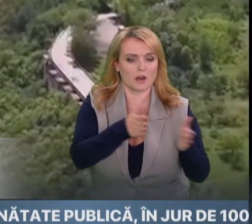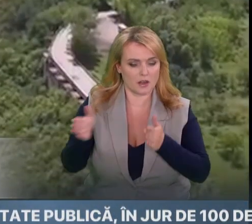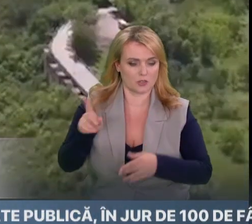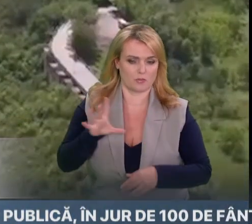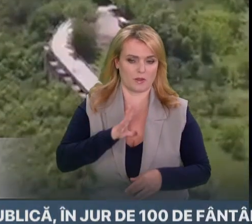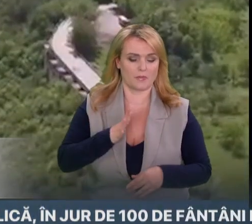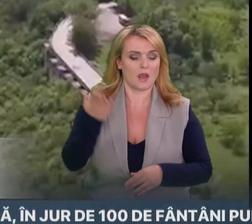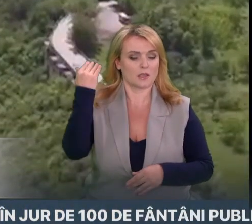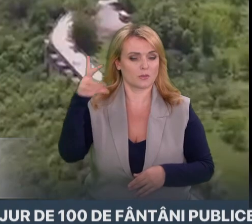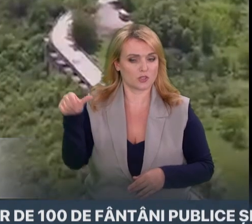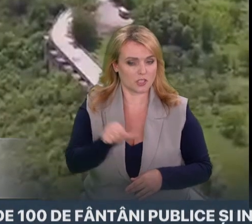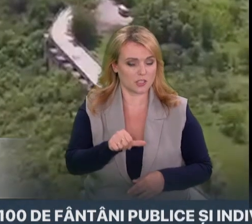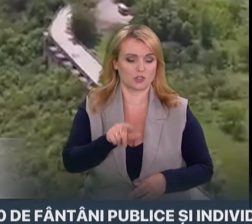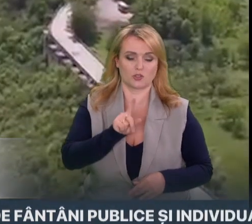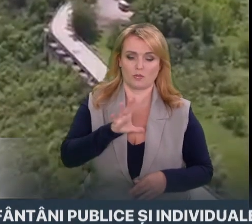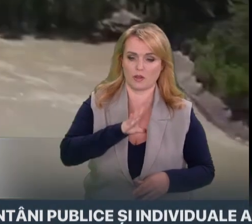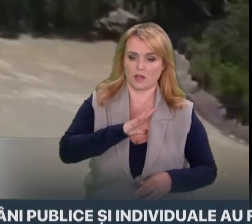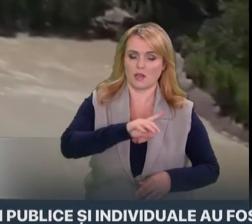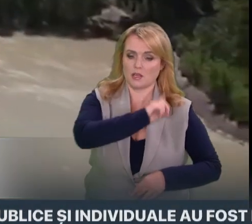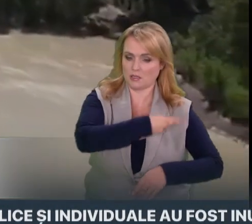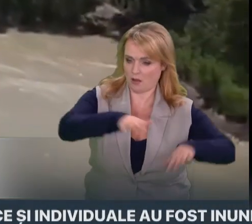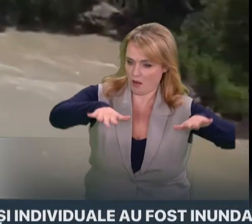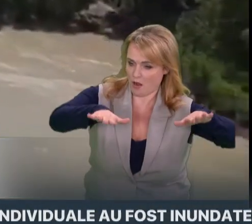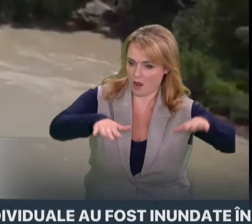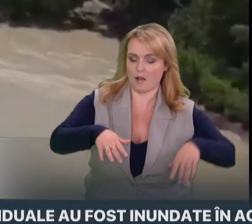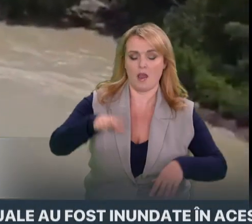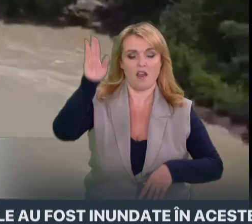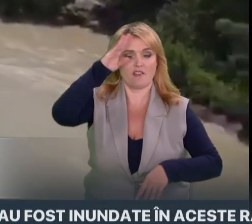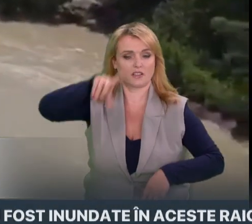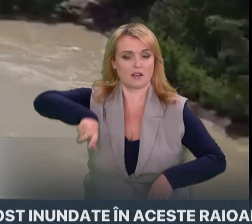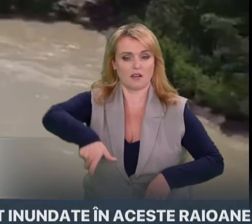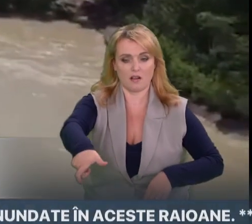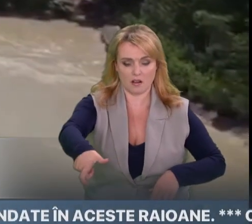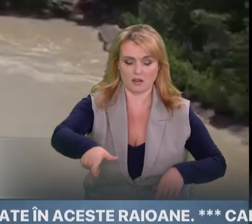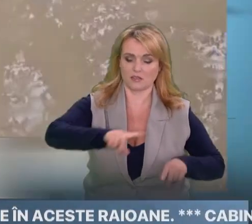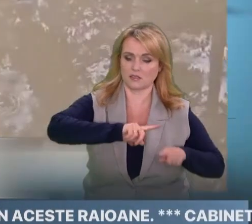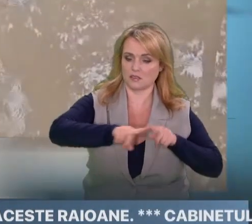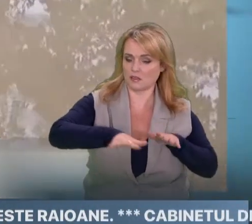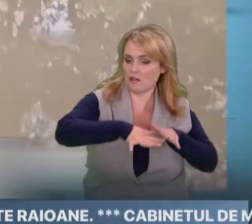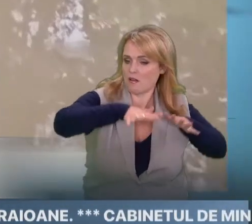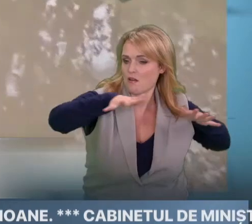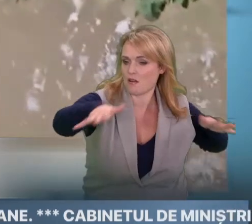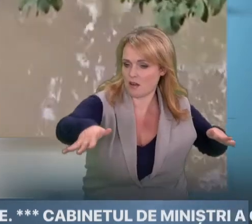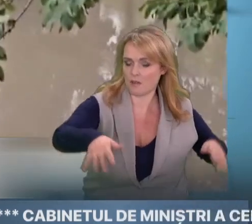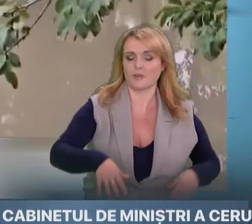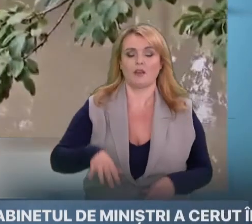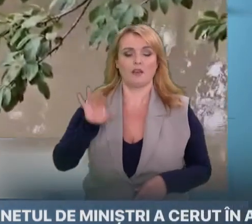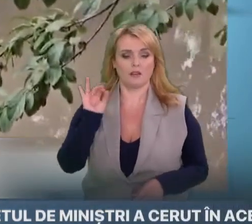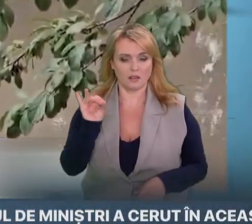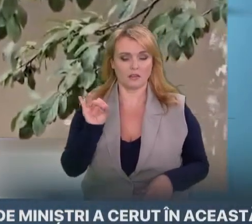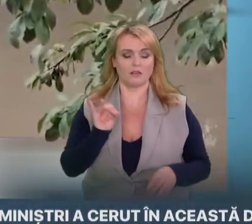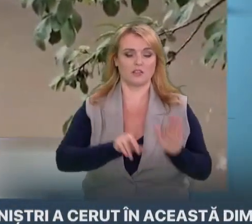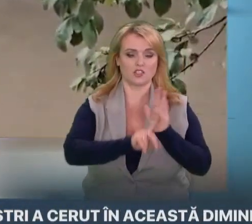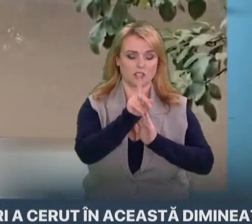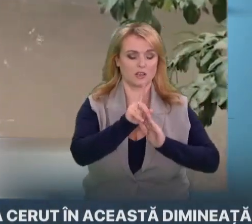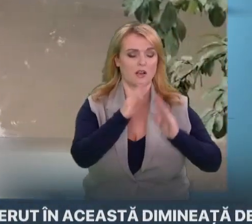ploilor abundente, debitul unor râuri a crescut până la un metru și jumătate, provocând inundații. Atunci când viiturile sunt de asemenea